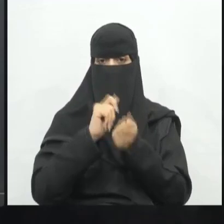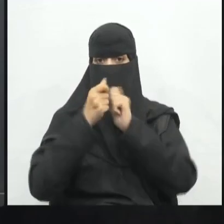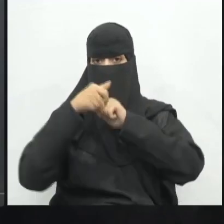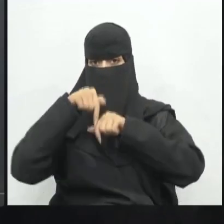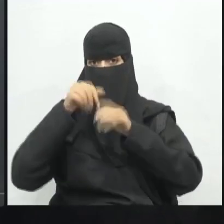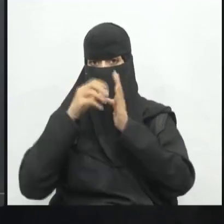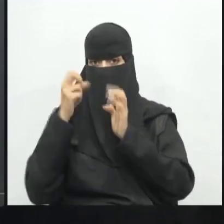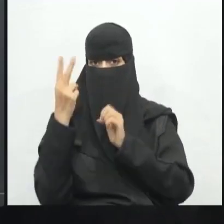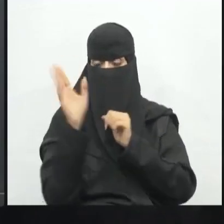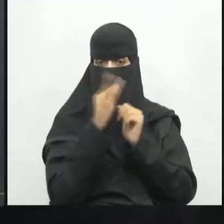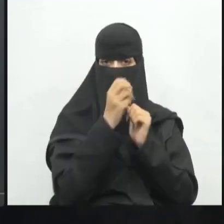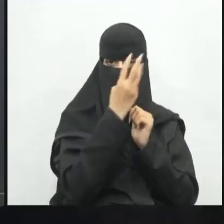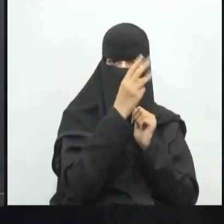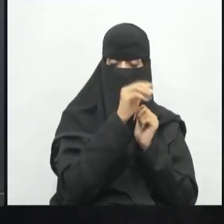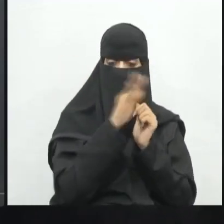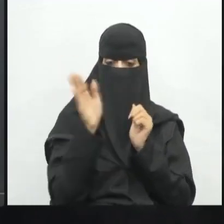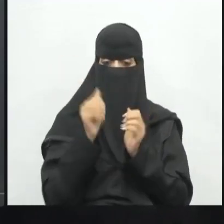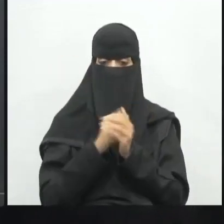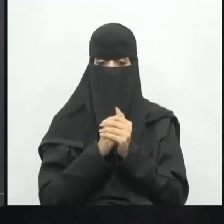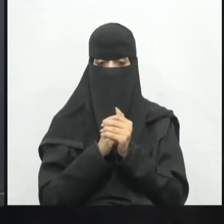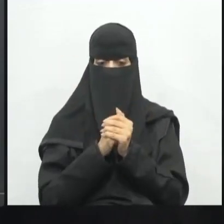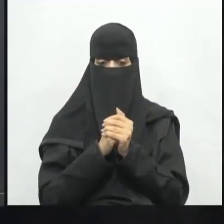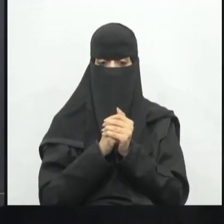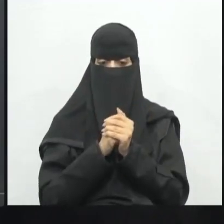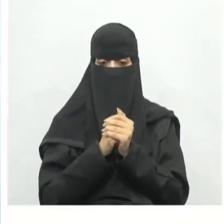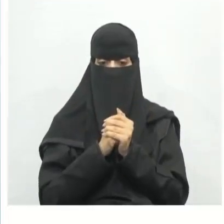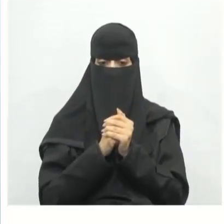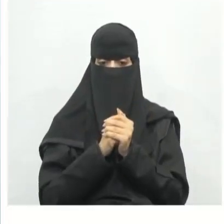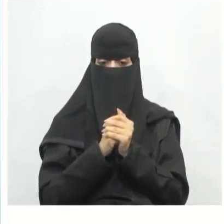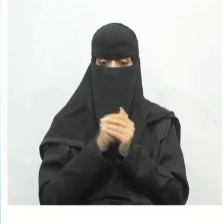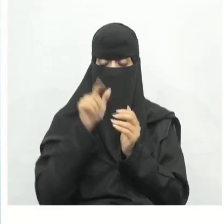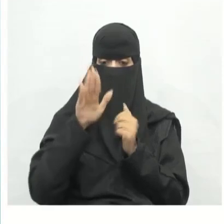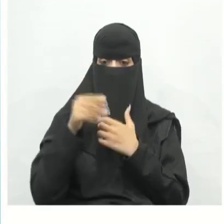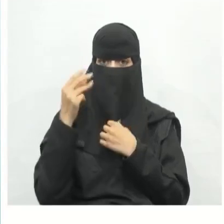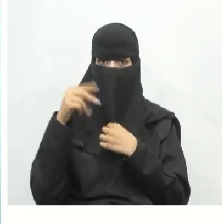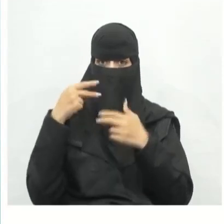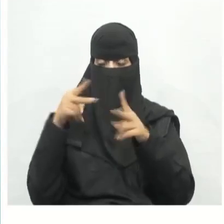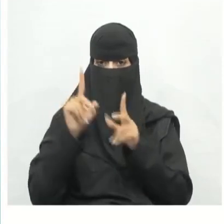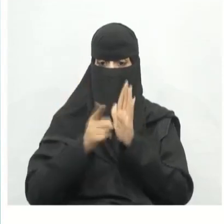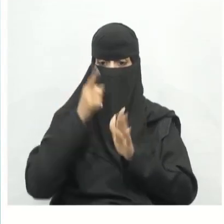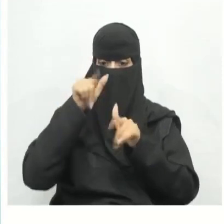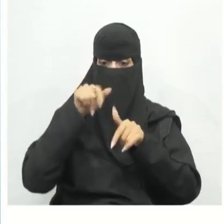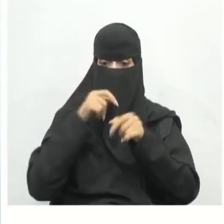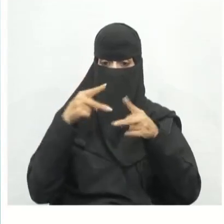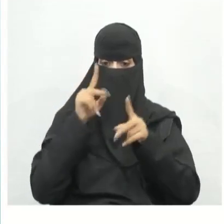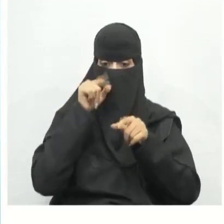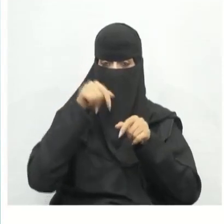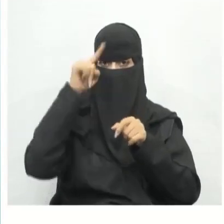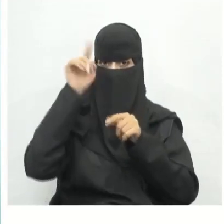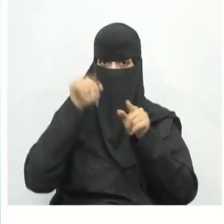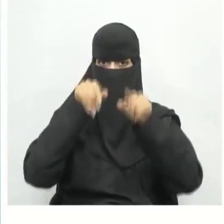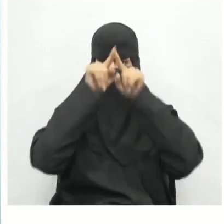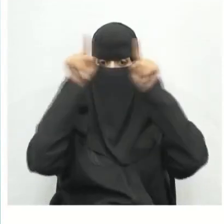الأشكال ثلاثية الأبعاد إلى ثلاثية الأبعاد سنبدأ أولا بإنشاء شكل بسيط مثل